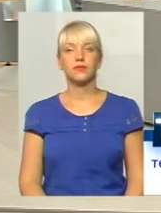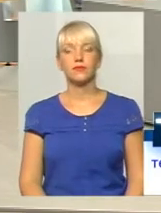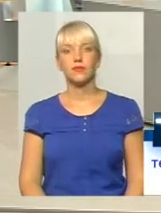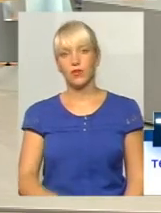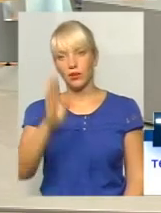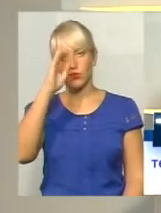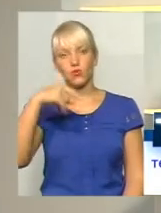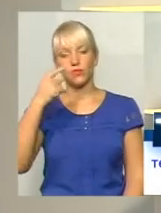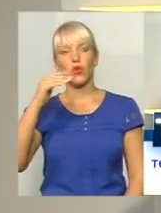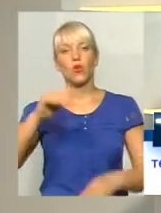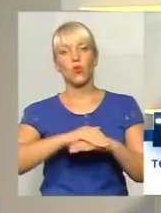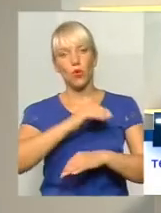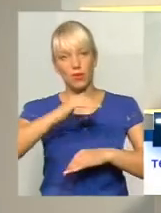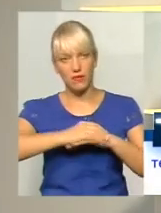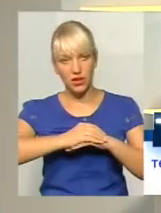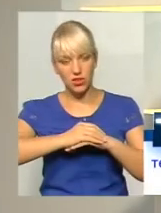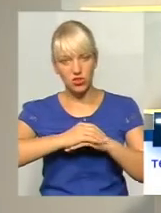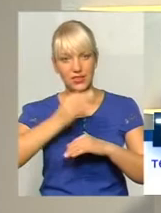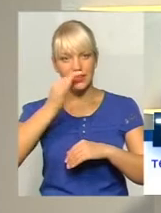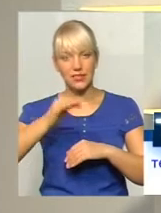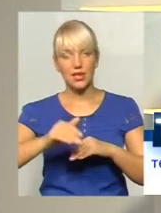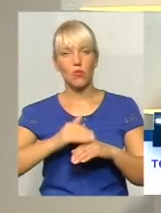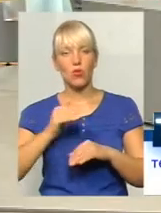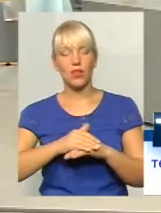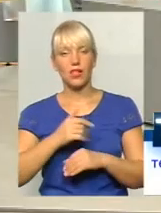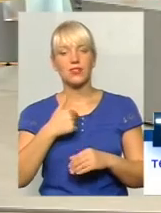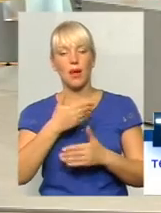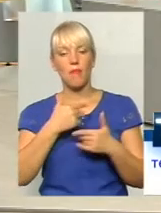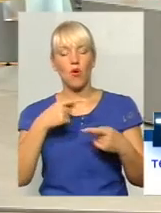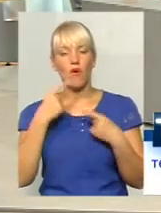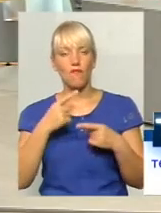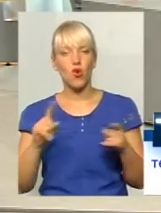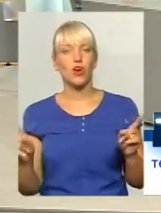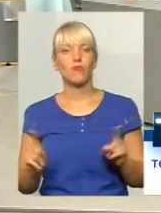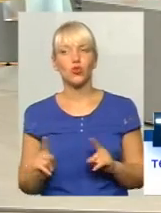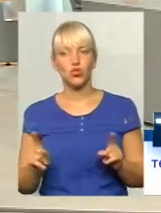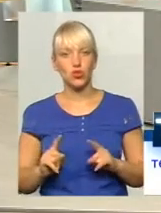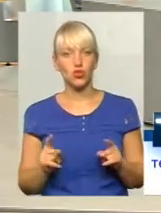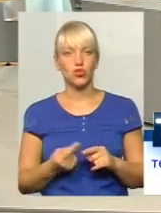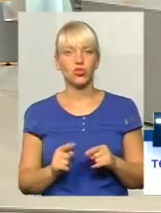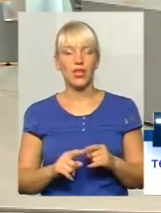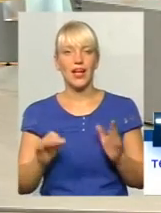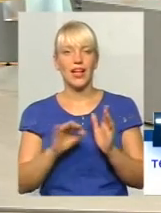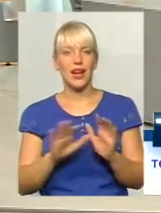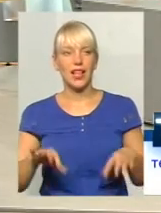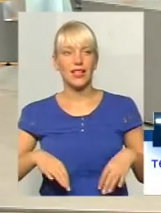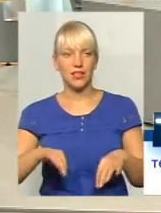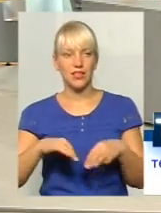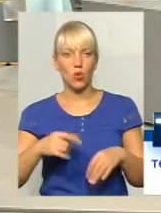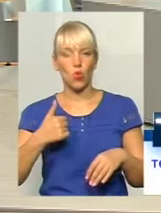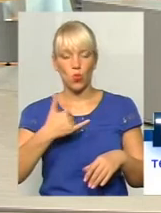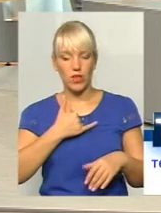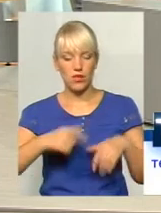Доброго вечора. Доброго вечора. Скажіть, будь ласка, от ми говоримо, що електротранспорт в нас у виточний.